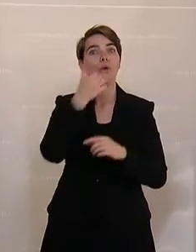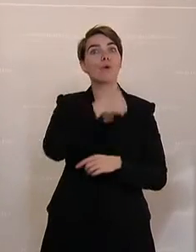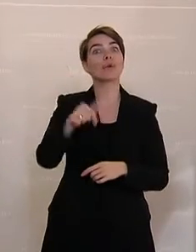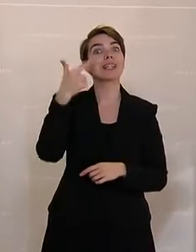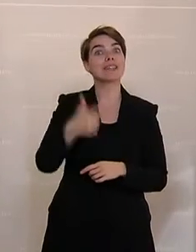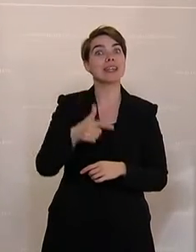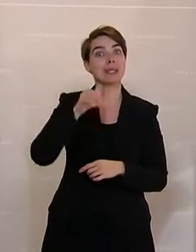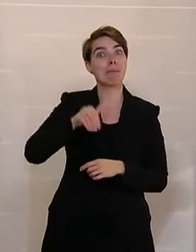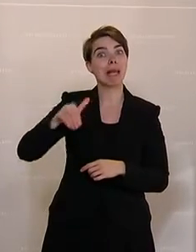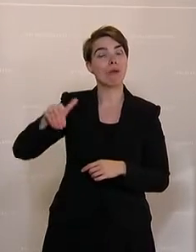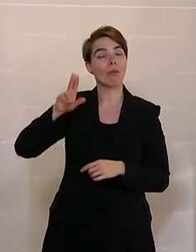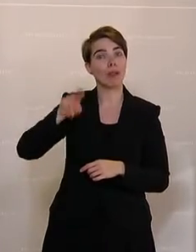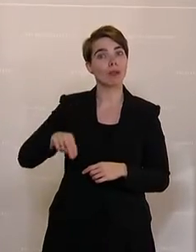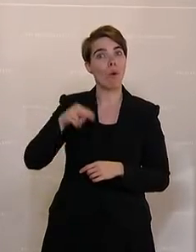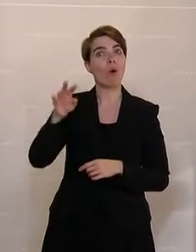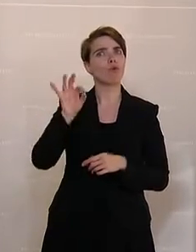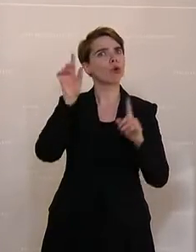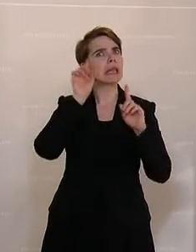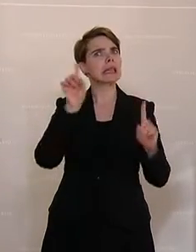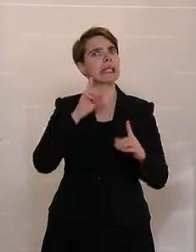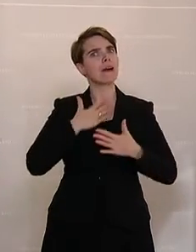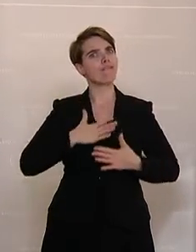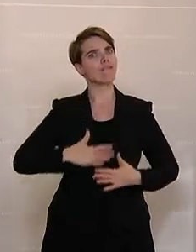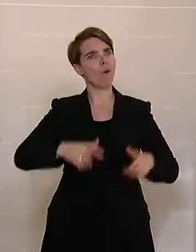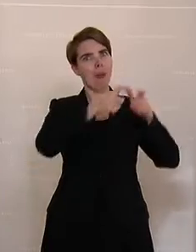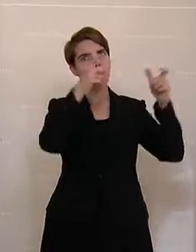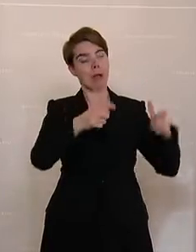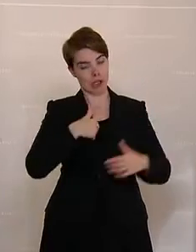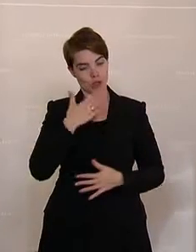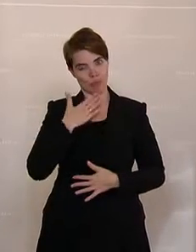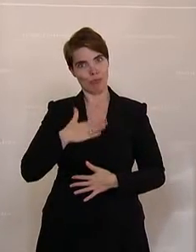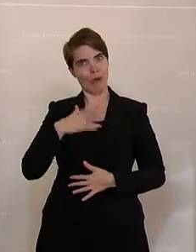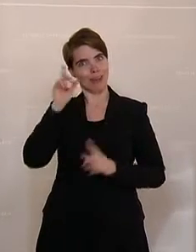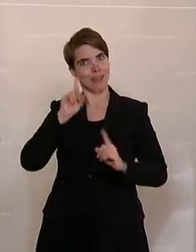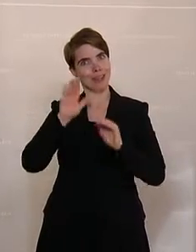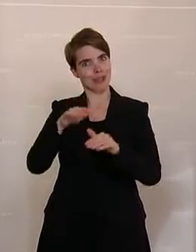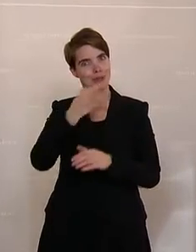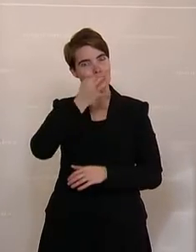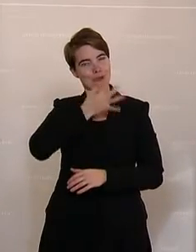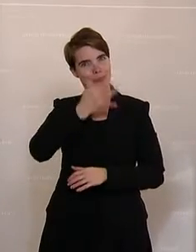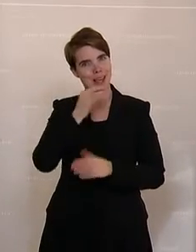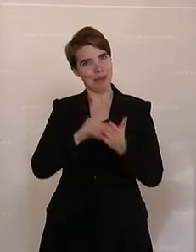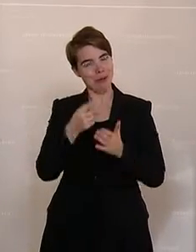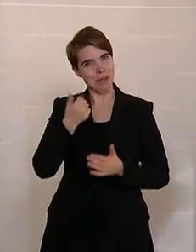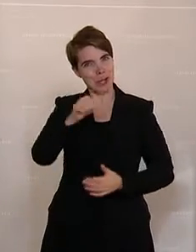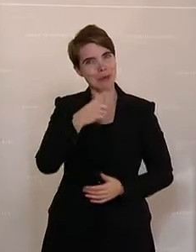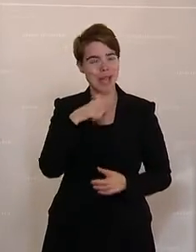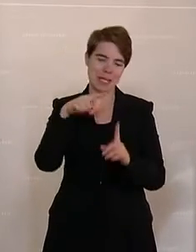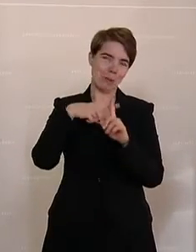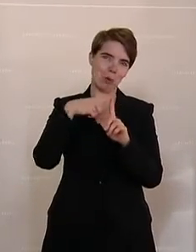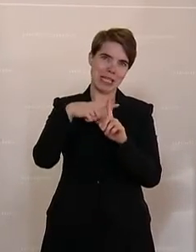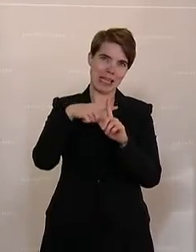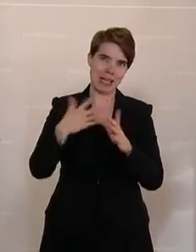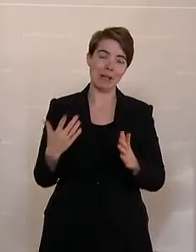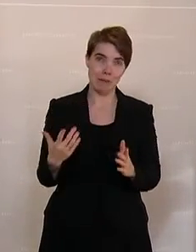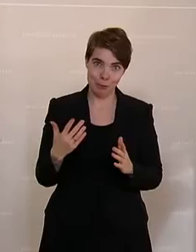Millionen im Tierwohl-Paket möchte ich als Tierschutzsprecher entsprechend erwähnen, sind sehr, sehr positiv. Danke